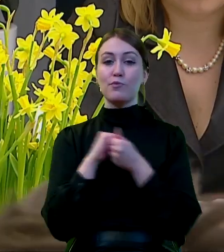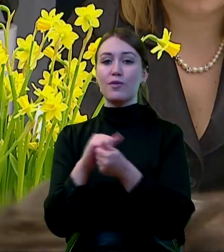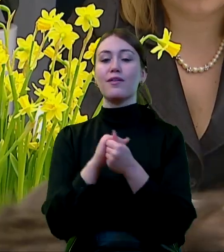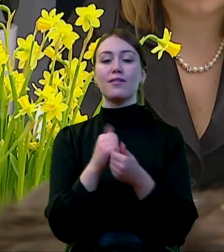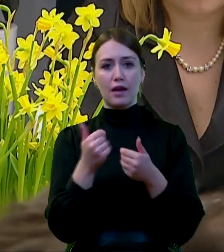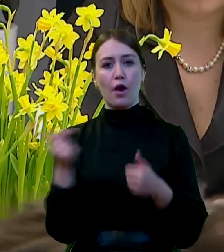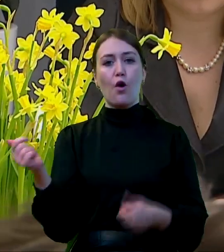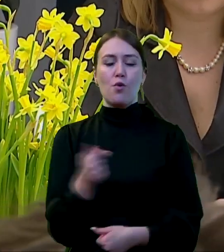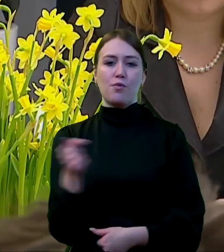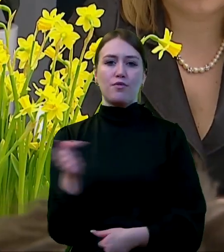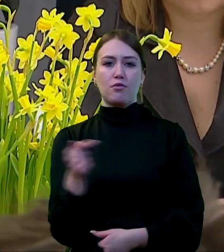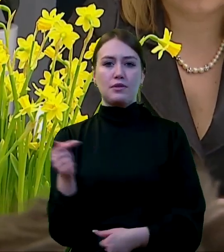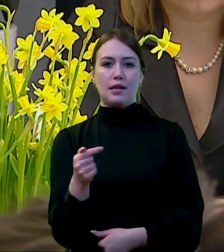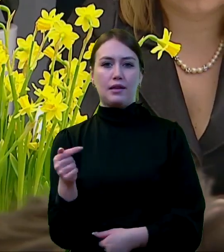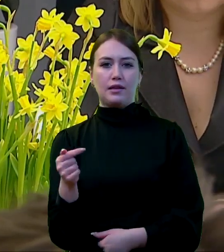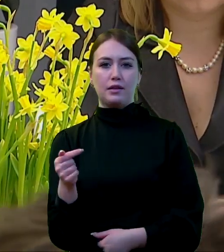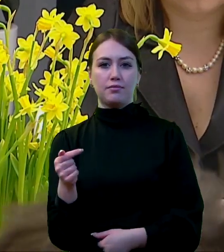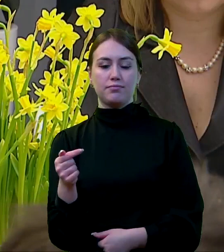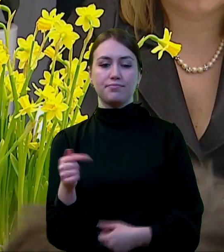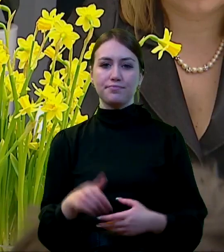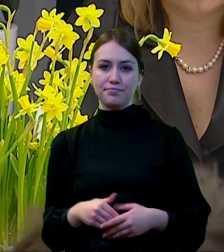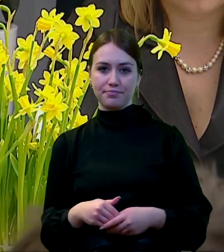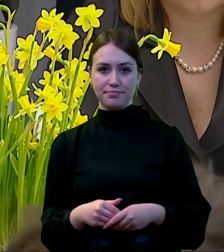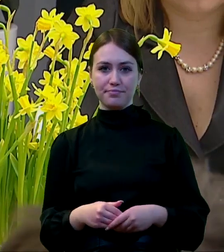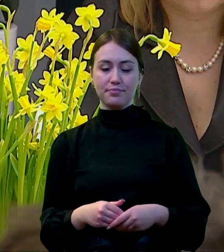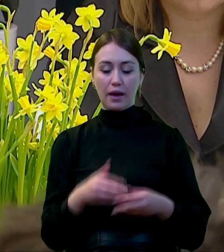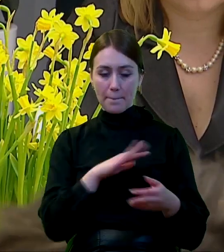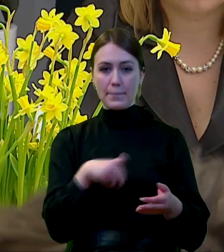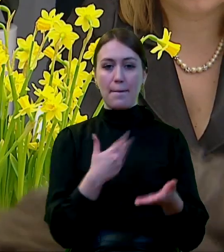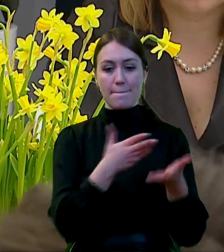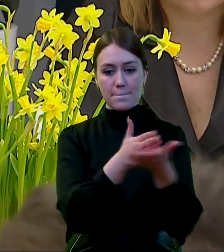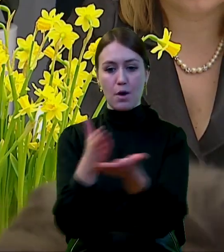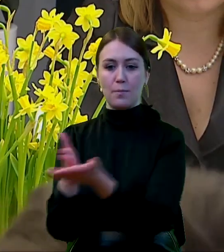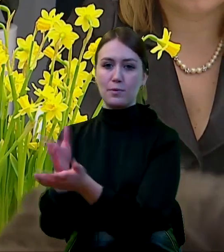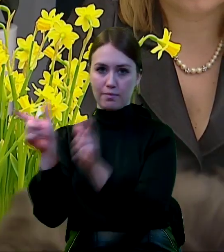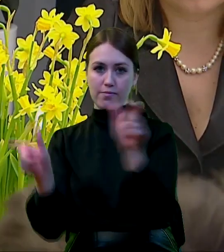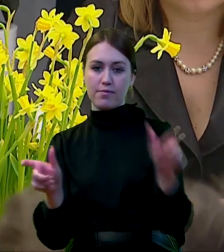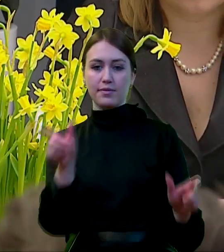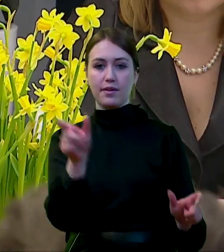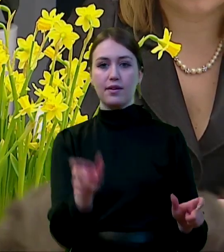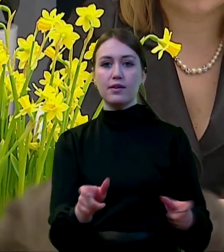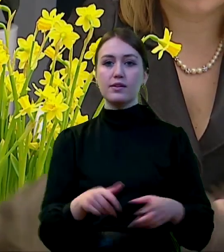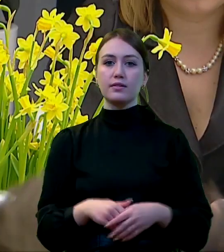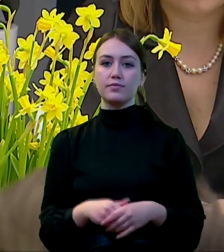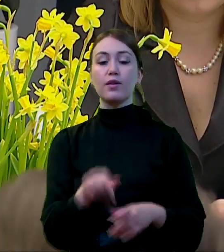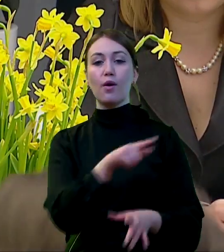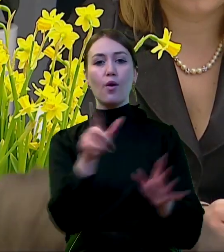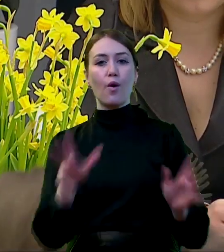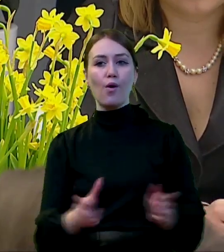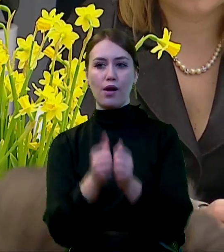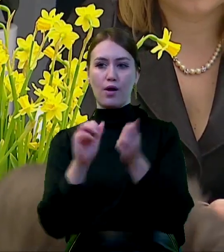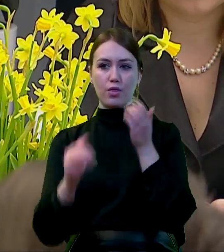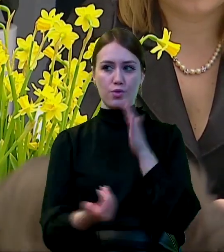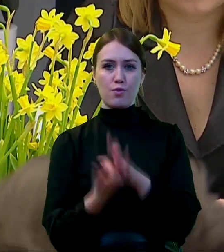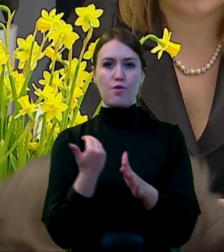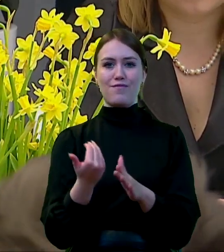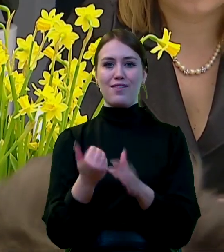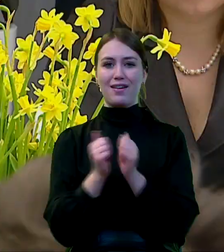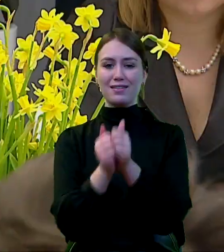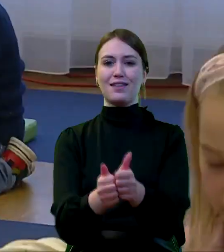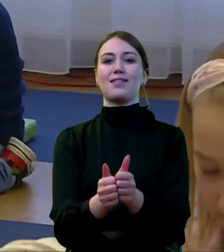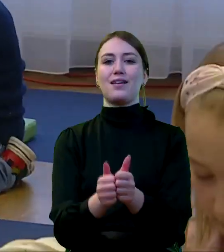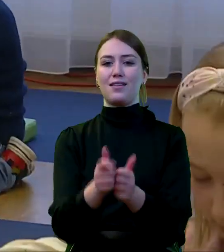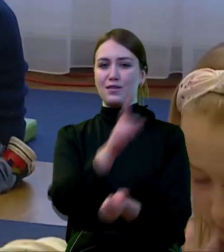jesteśmy zobowiązani, żeby pomóc im właśnie w odnalezieniu się w nowej roli